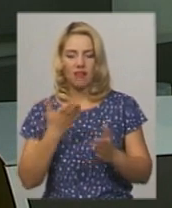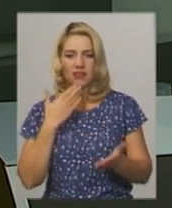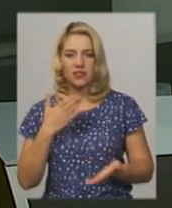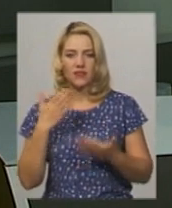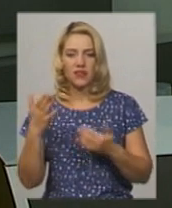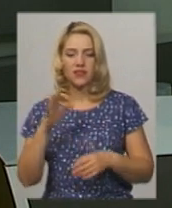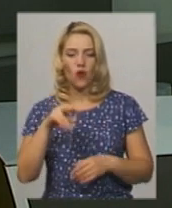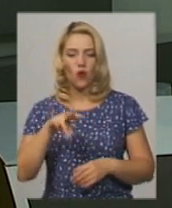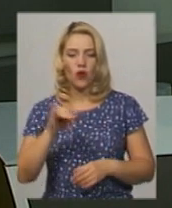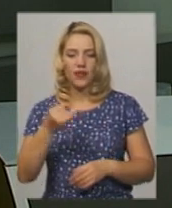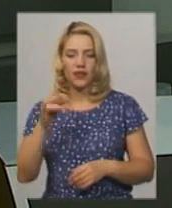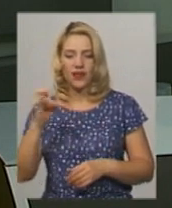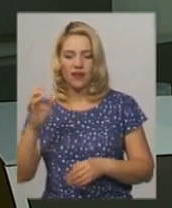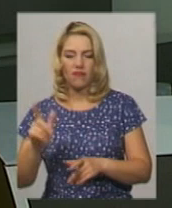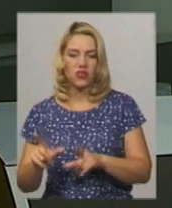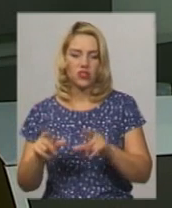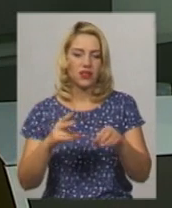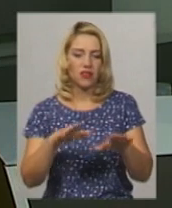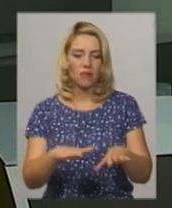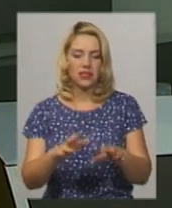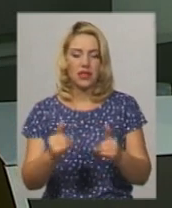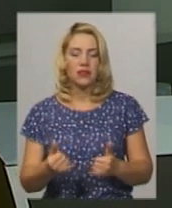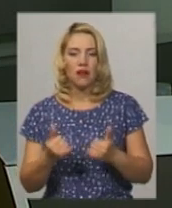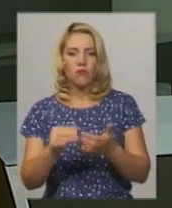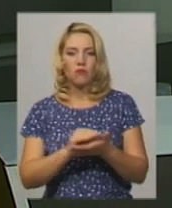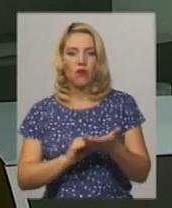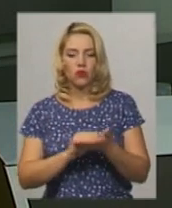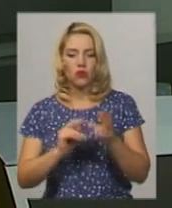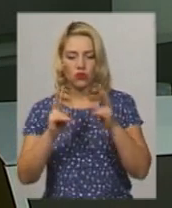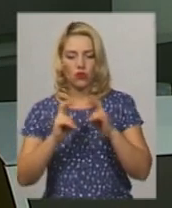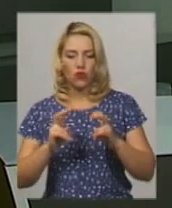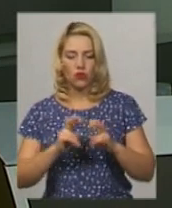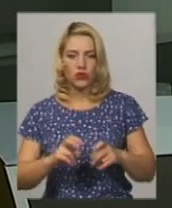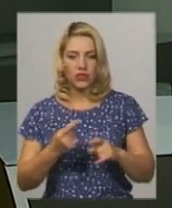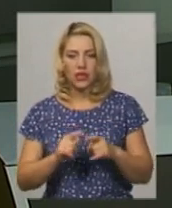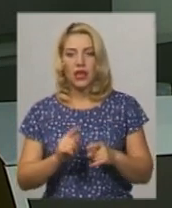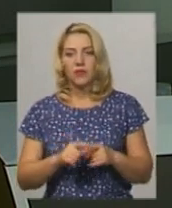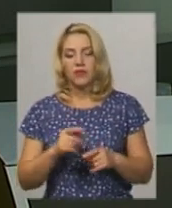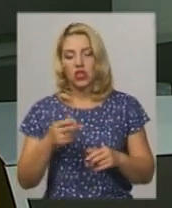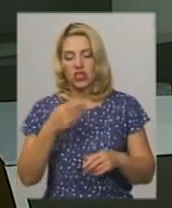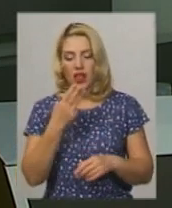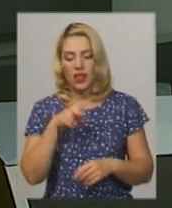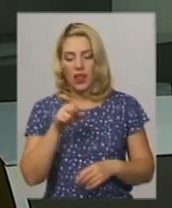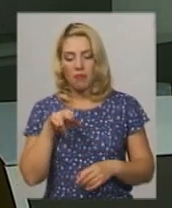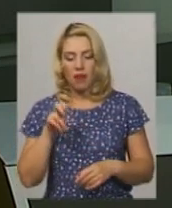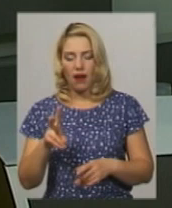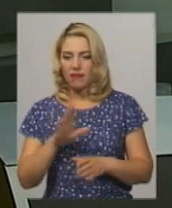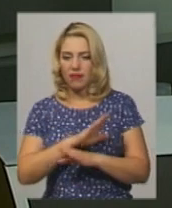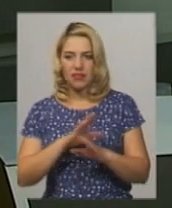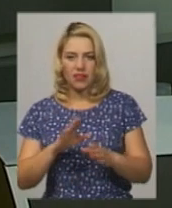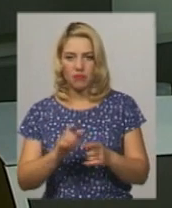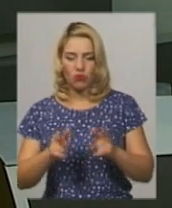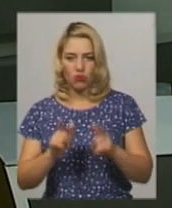на місце для повторного огляду рослин. Валентина Шлапак з таким резюме не погоджується. Нагадаю, родина Шлапаків виступила проти